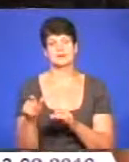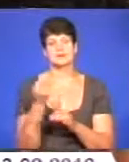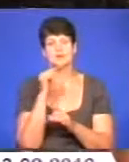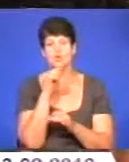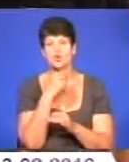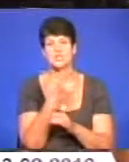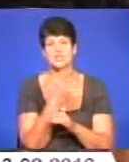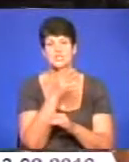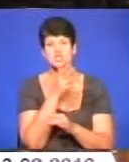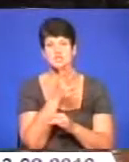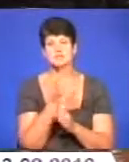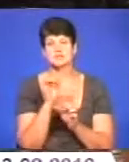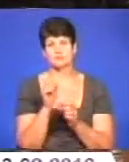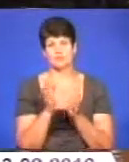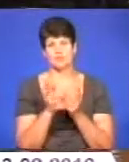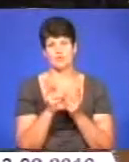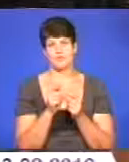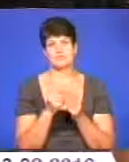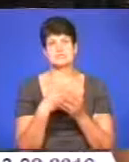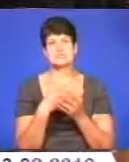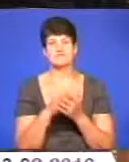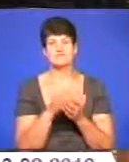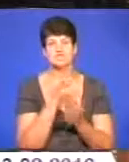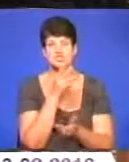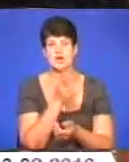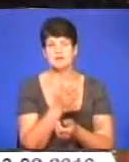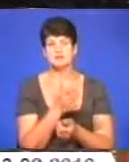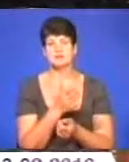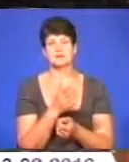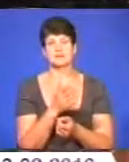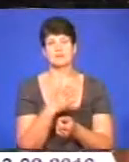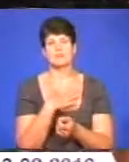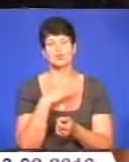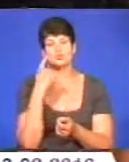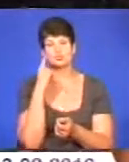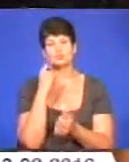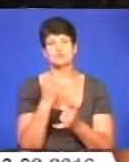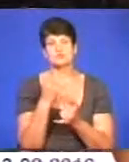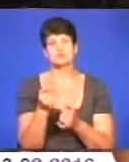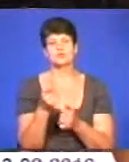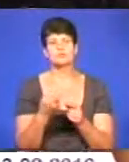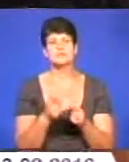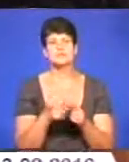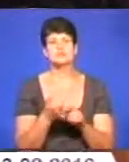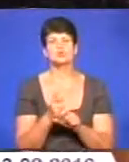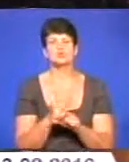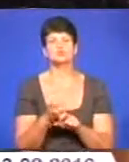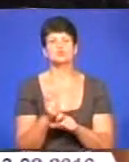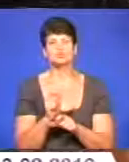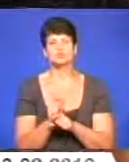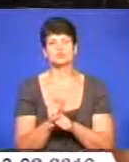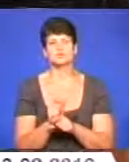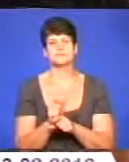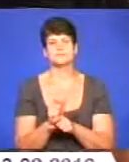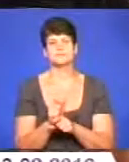їхній час. Вони можуть розрахувати свій час. І, на мою думку, для Тернополя це дуже-дуже-дуже-дуже таке, можна